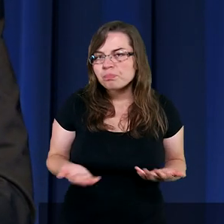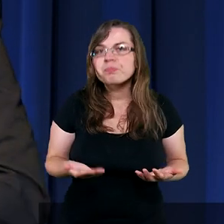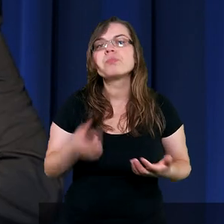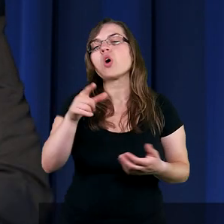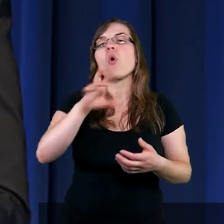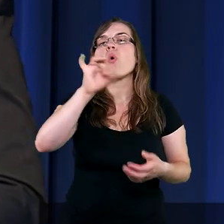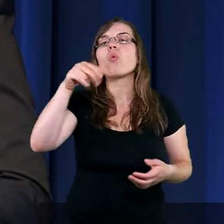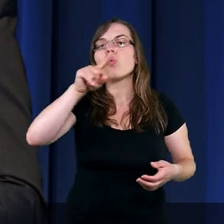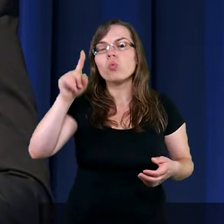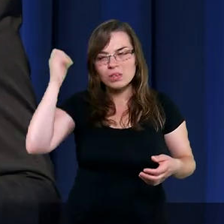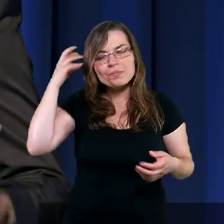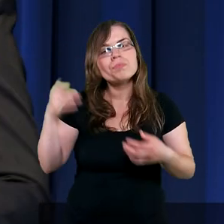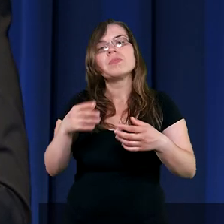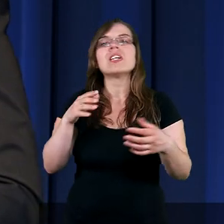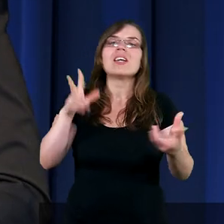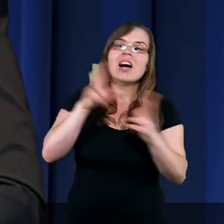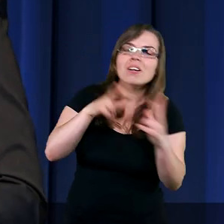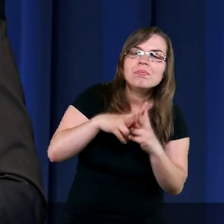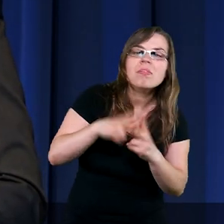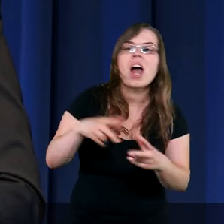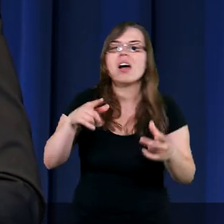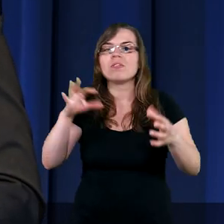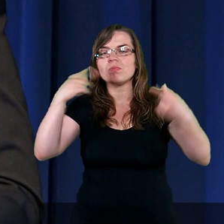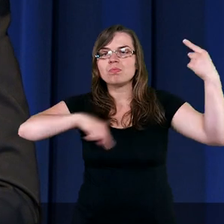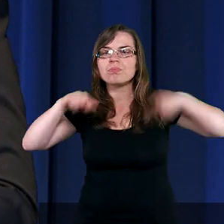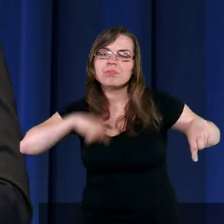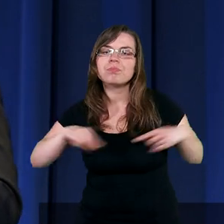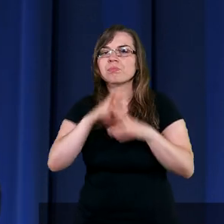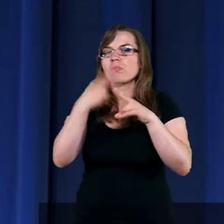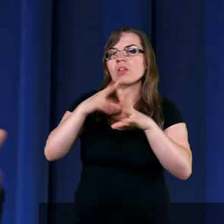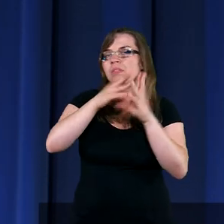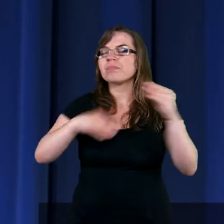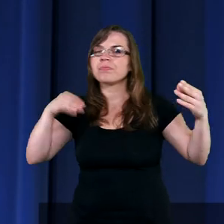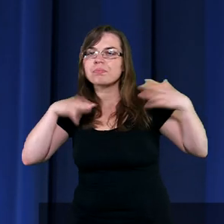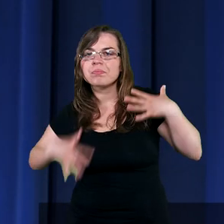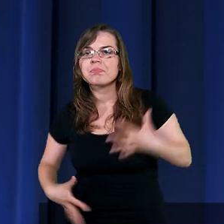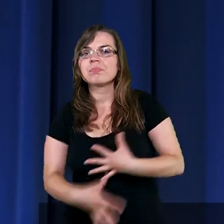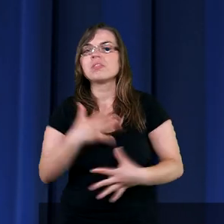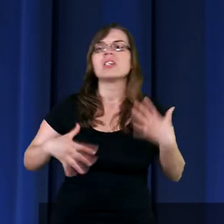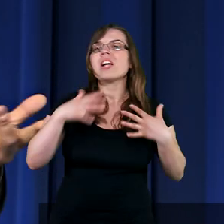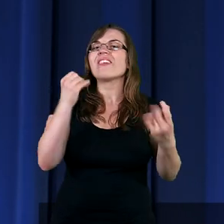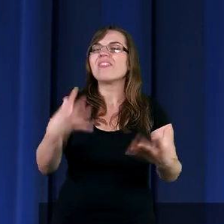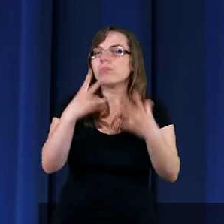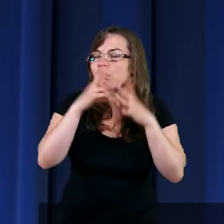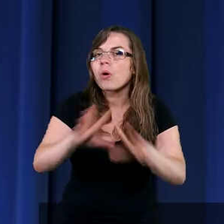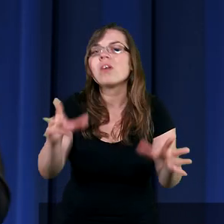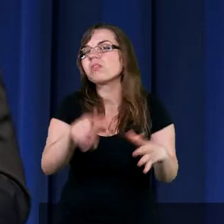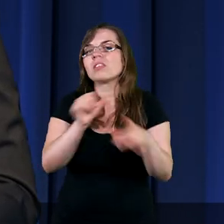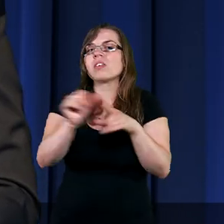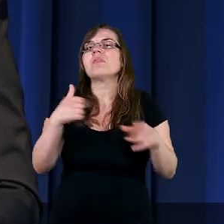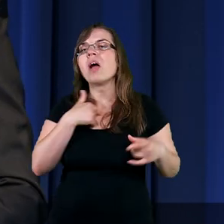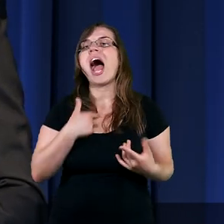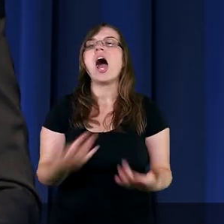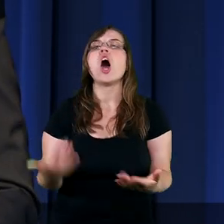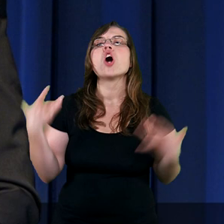okazał złośliwy, zaatakował organy wewnętrzne i tutaj mam badania, które wskazują na to, że pozostało mi kilka